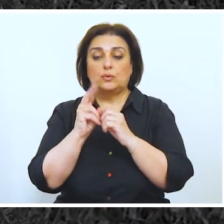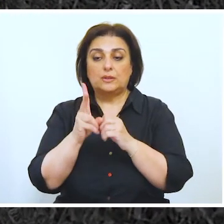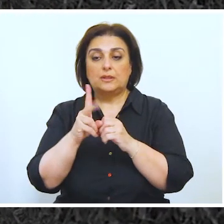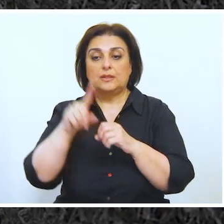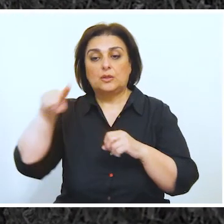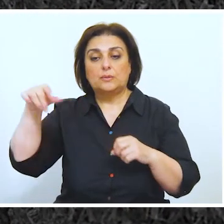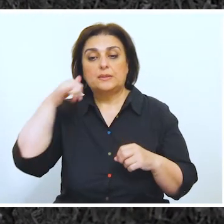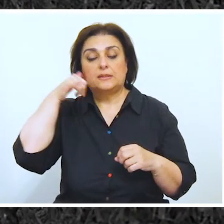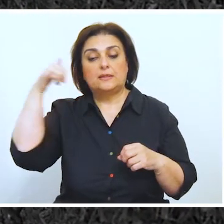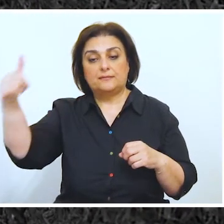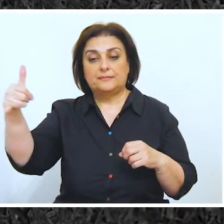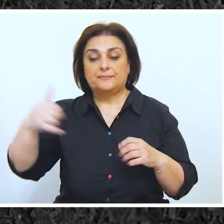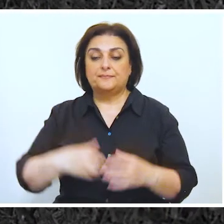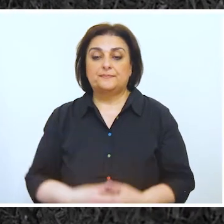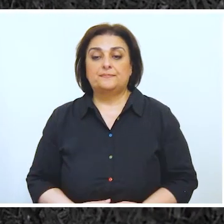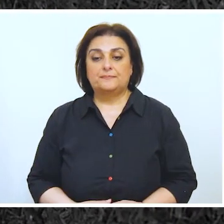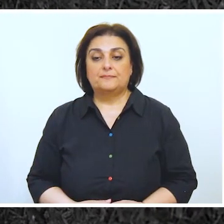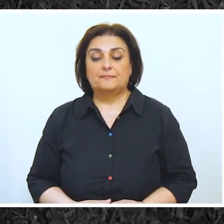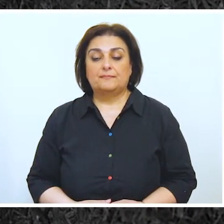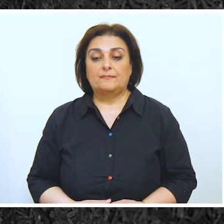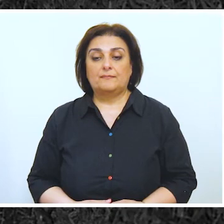nömrələrinə zəng edərək məlumat verin.